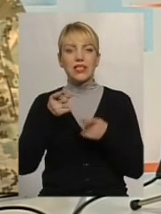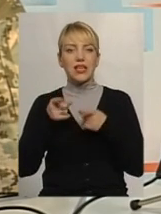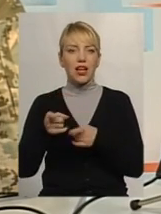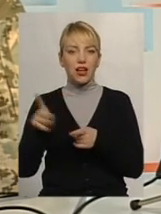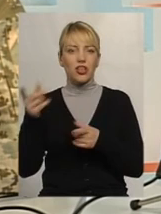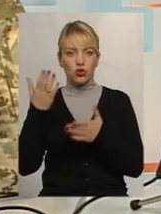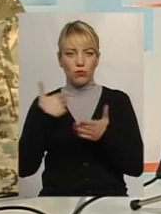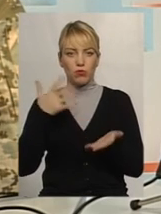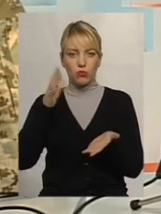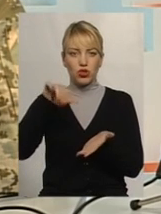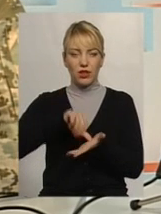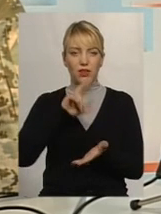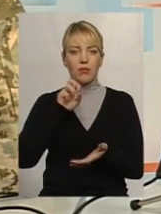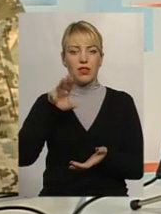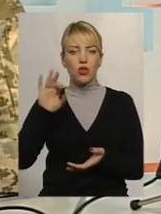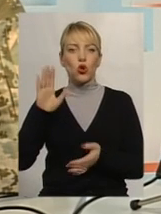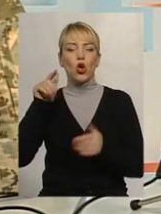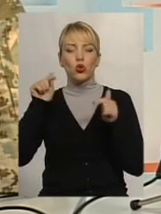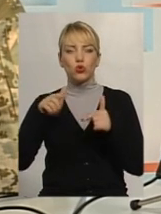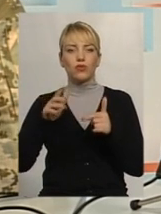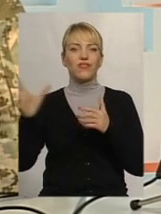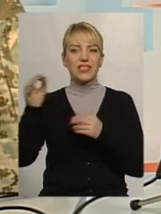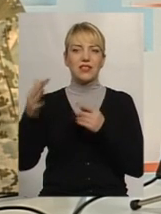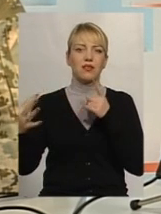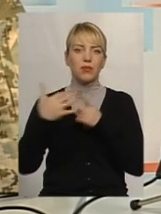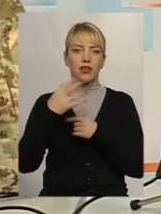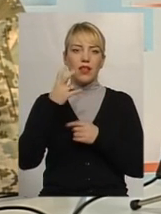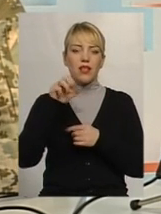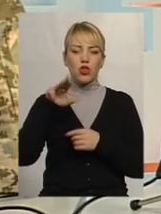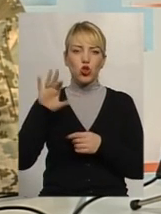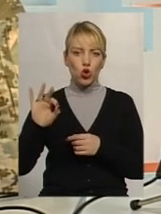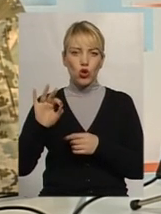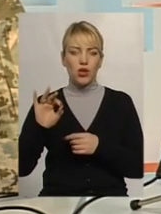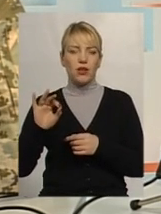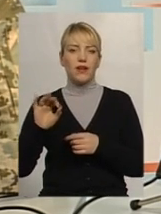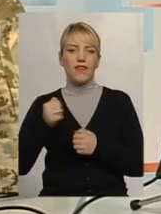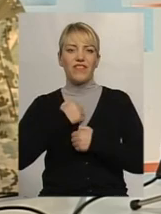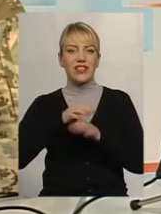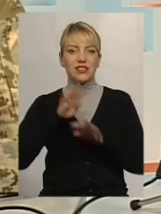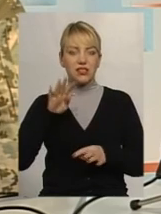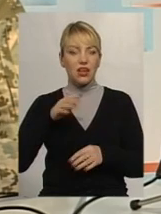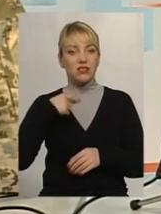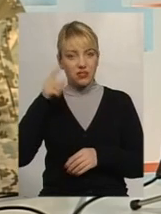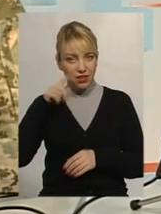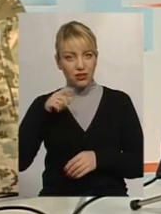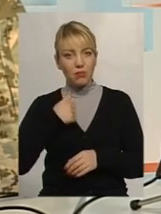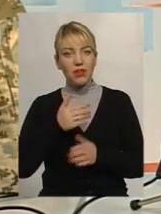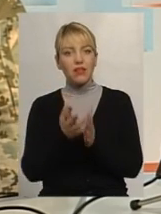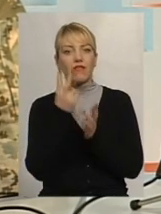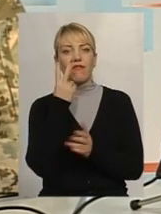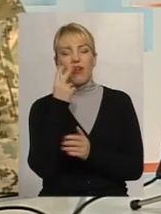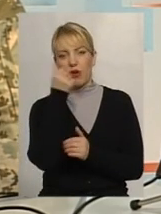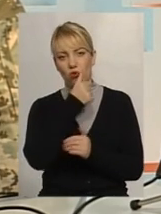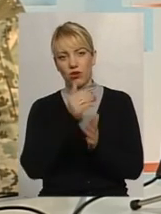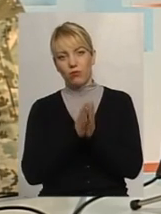НАТО, сюди прийдуть НАТівські війська, прийде НАТівський чобіт, ви знаєте, ми вже 2,5 роки просимо, щоб